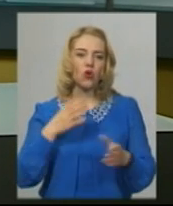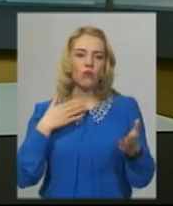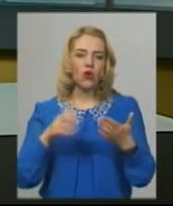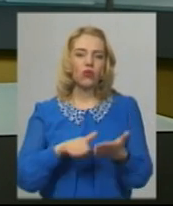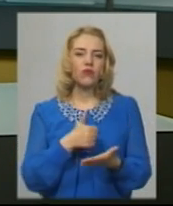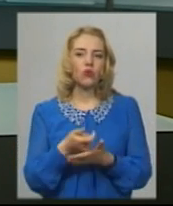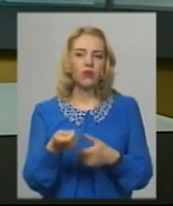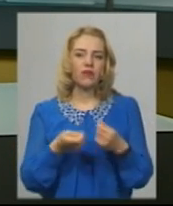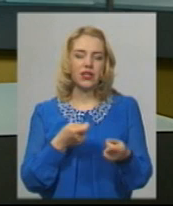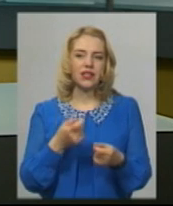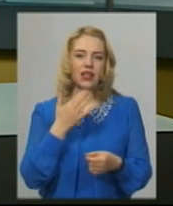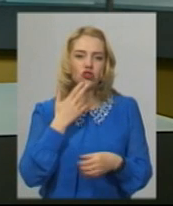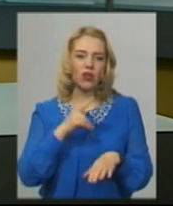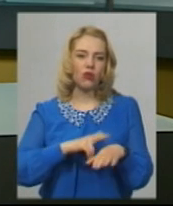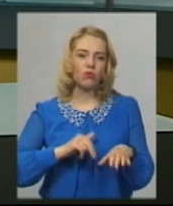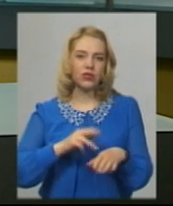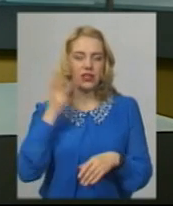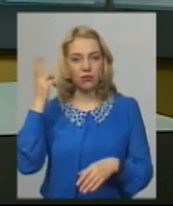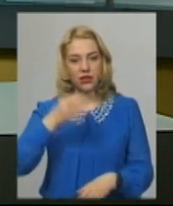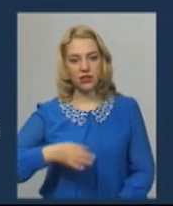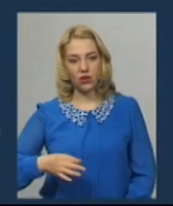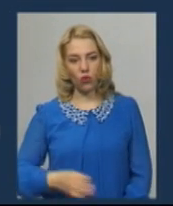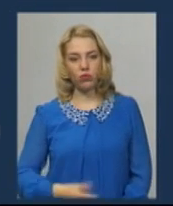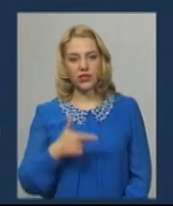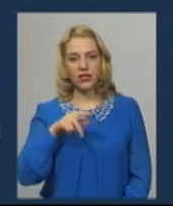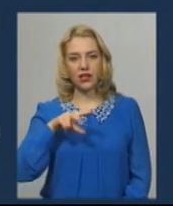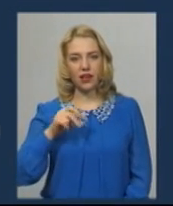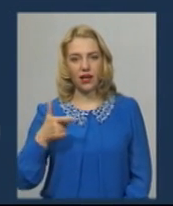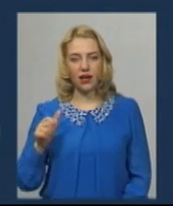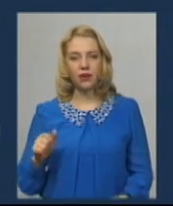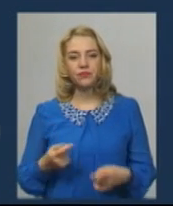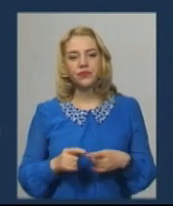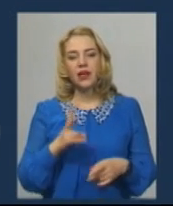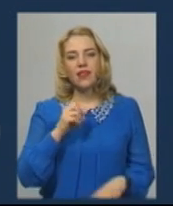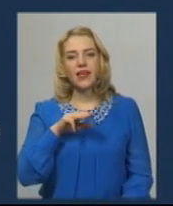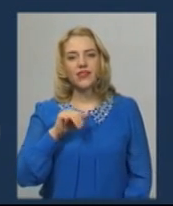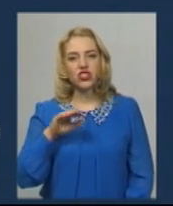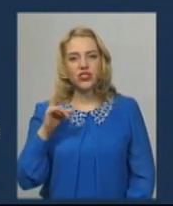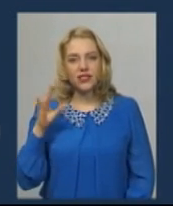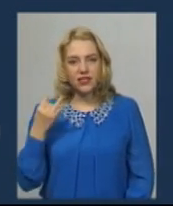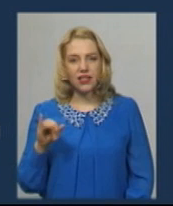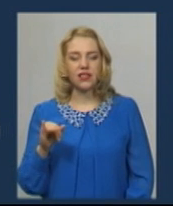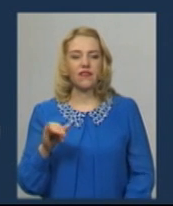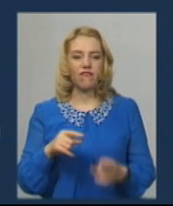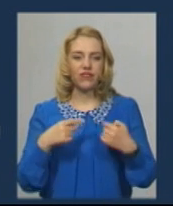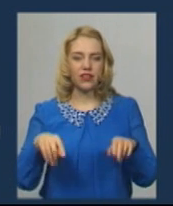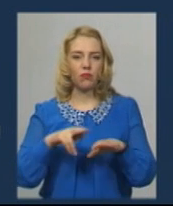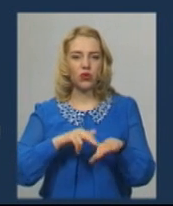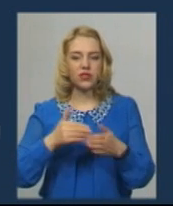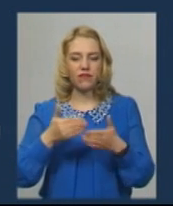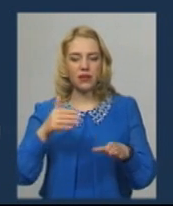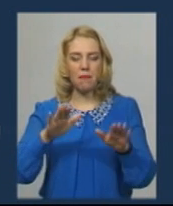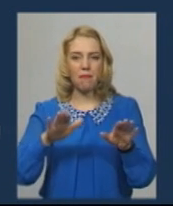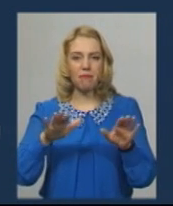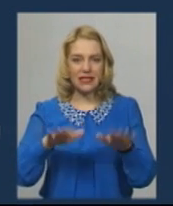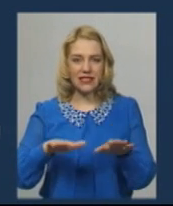Нацполіції в Хмельницькій області Інна Глега. Нитішинського відділу поліції від місцевого мера